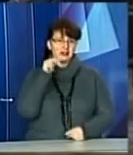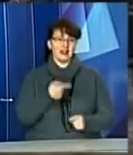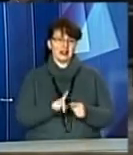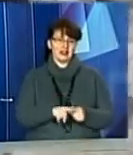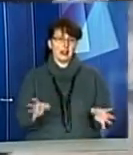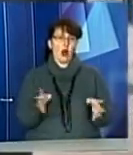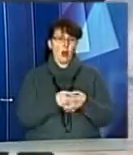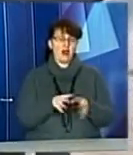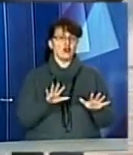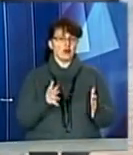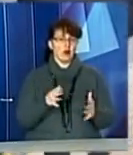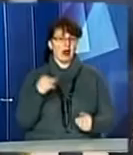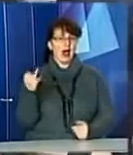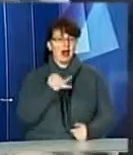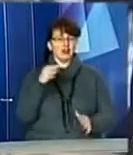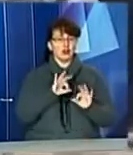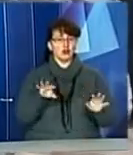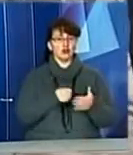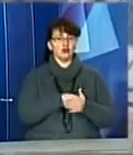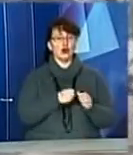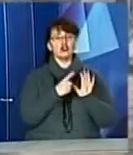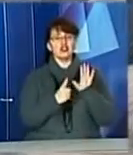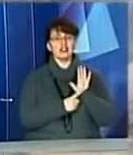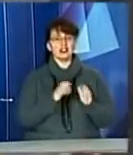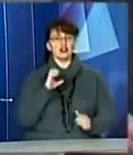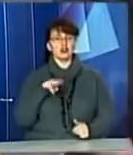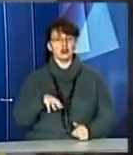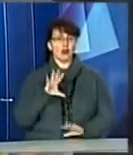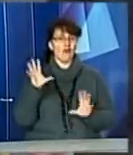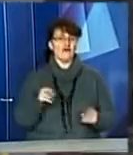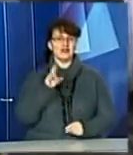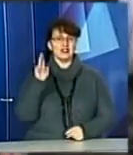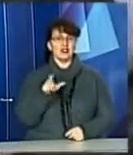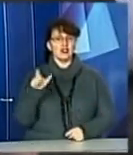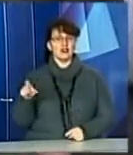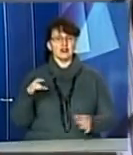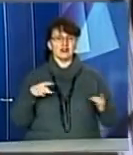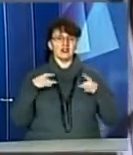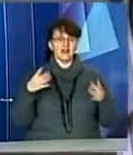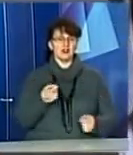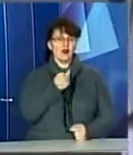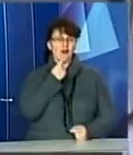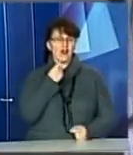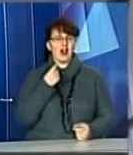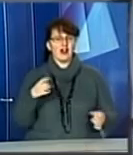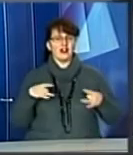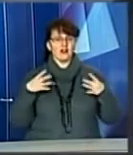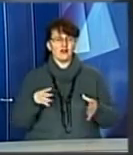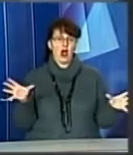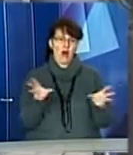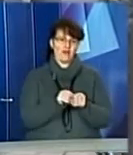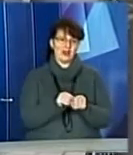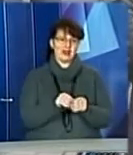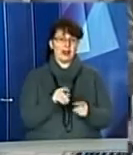момент. А історики розповідають, до 16-го століття усі християни святкували Великдень спільно. Після зміни календаря з